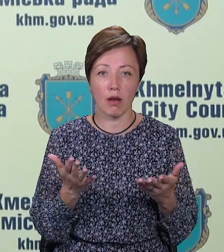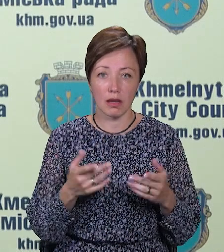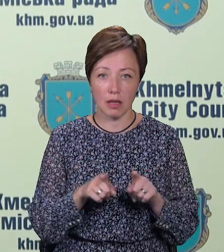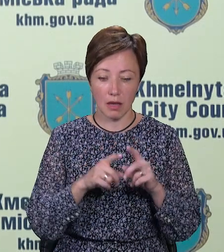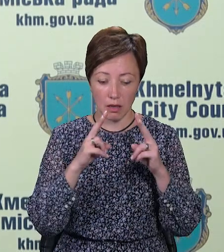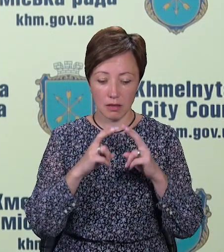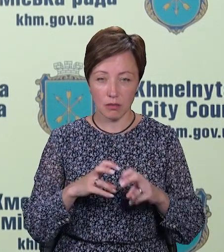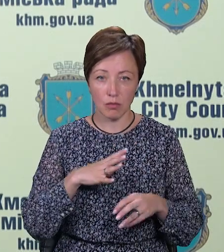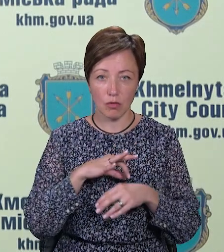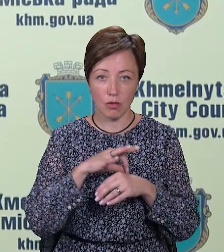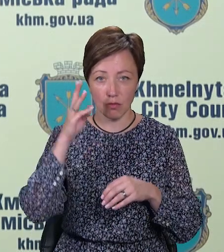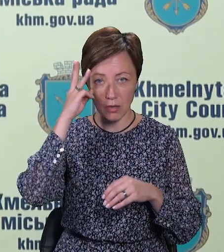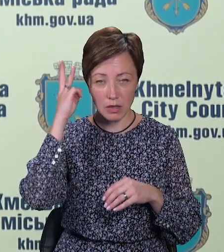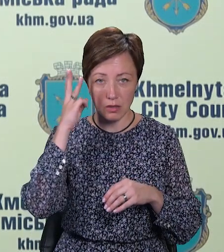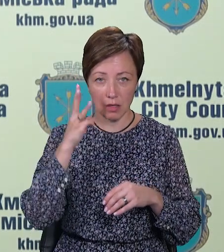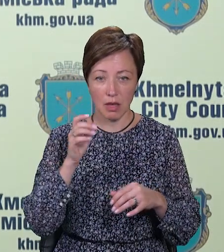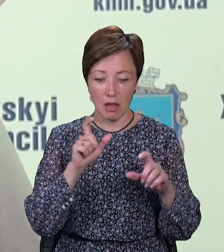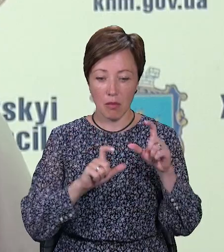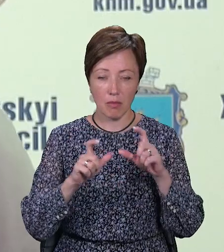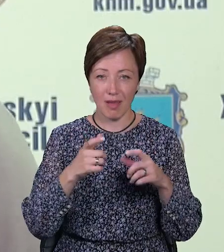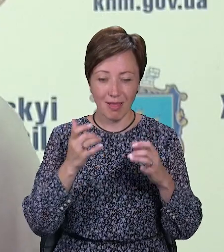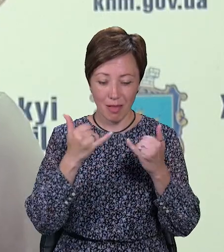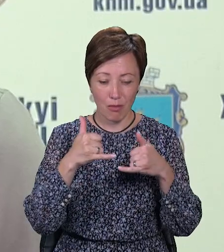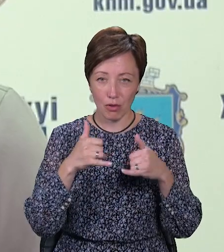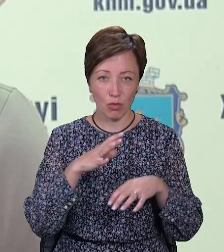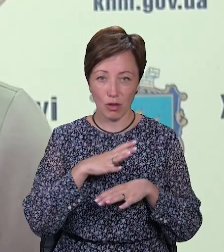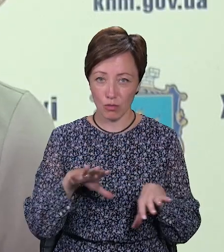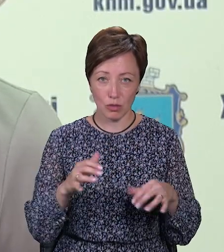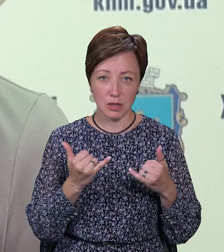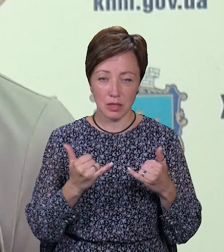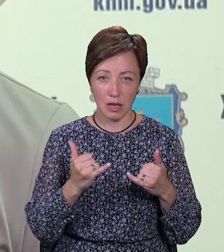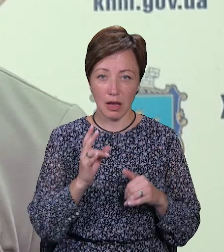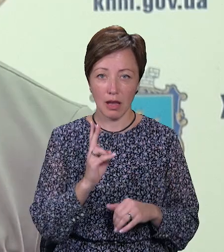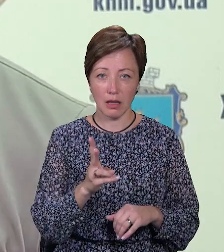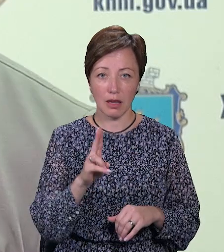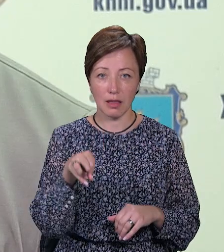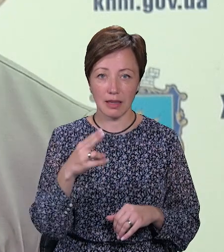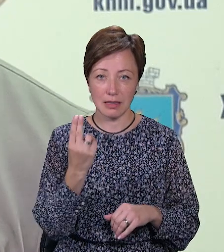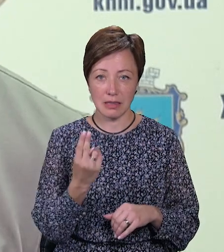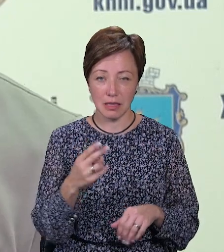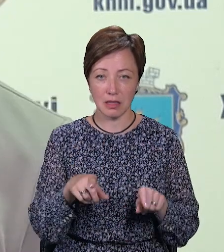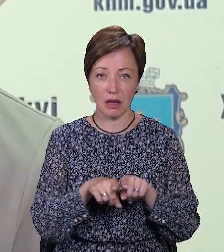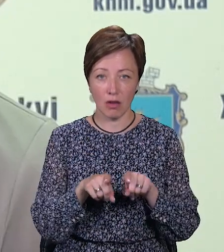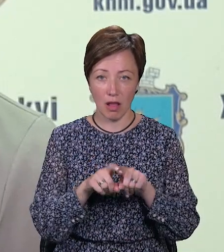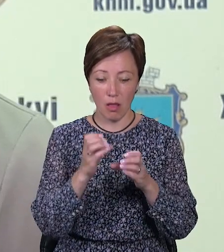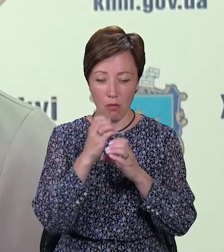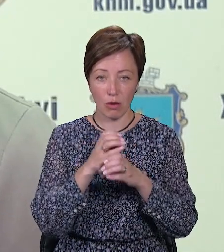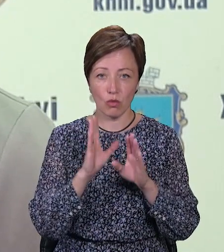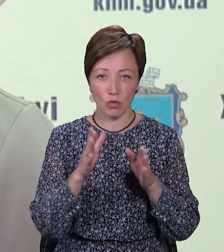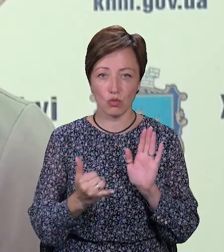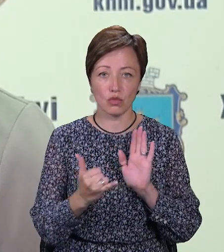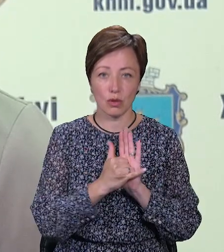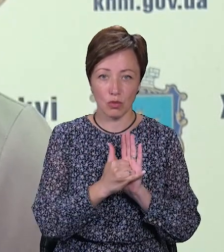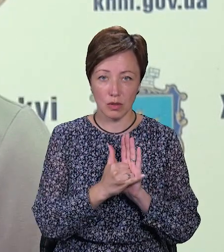аналізи проводились. В Хмельницькому такої лабораторії не було. Зараз наше НДКЦ таку лабораторію буде встановлювати.